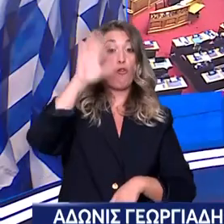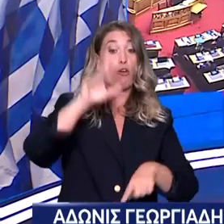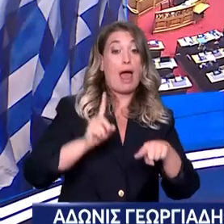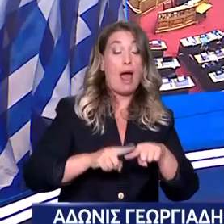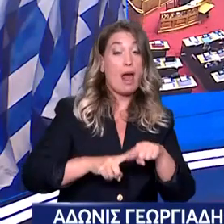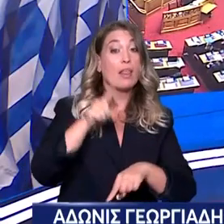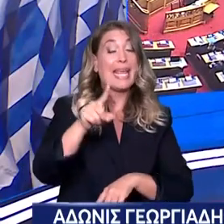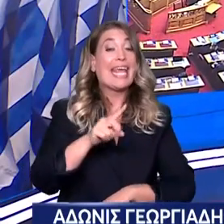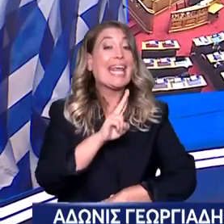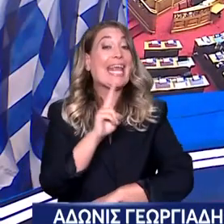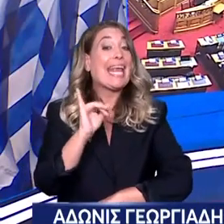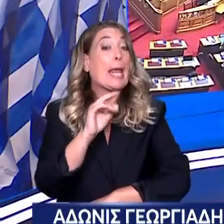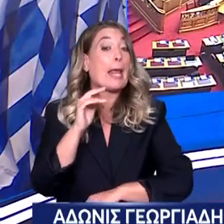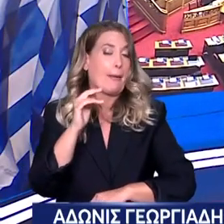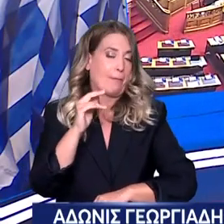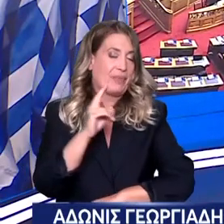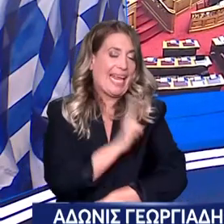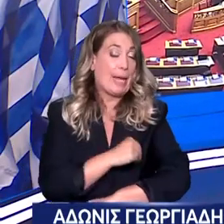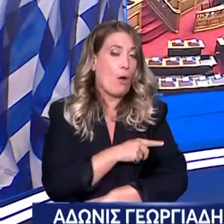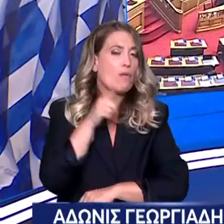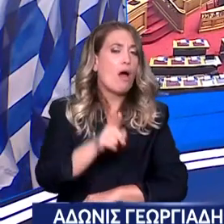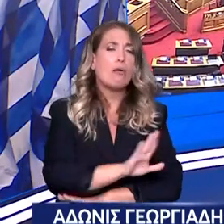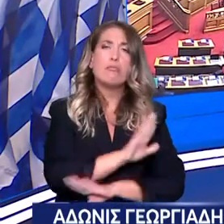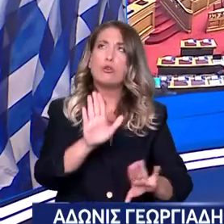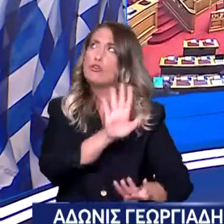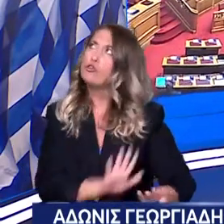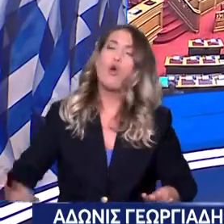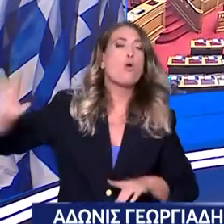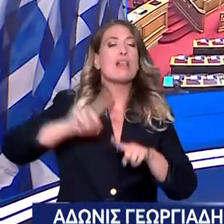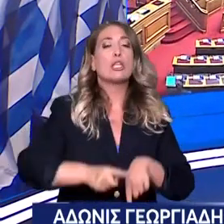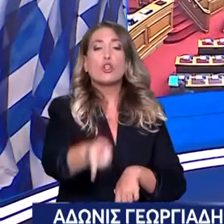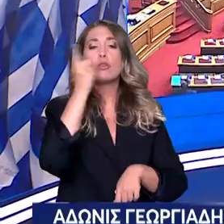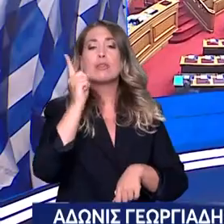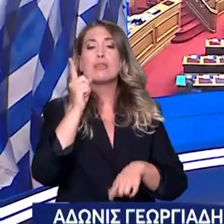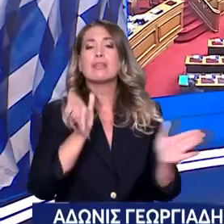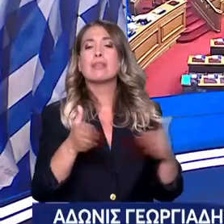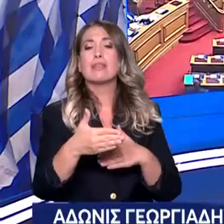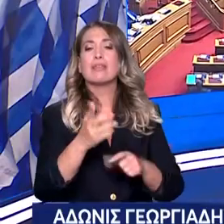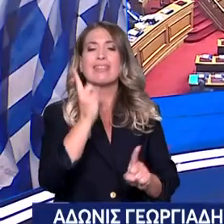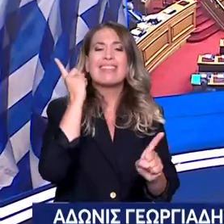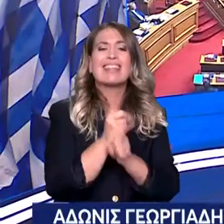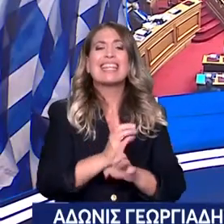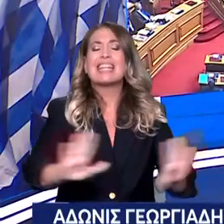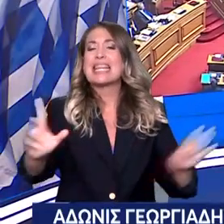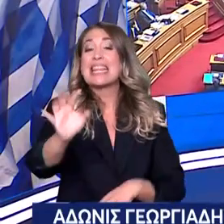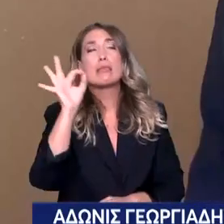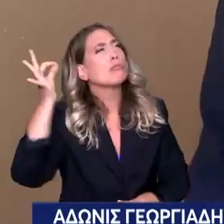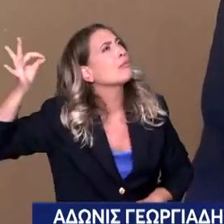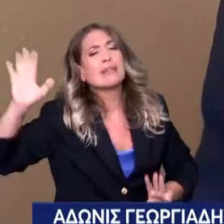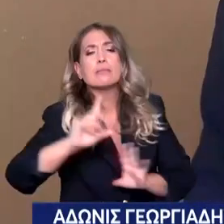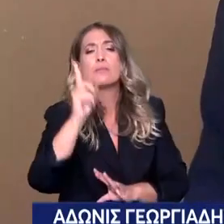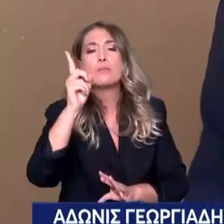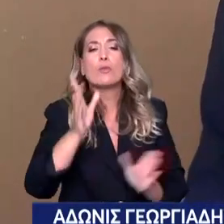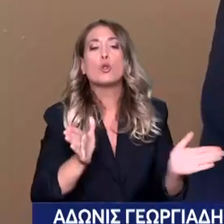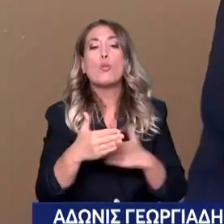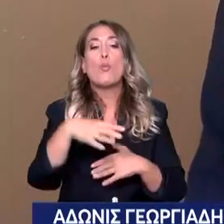Ιπποκράτειο την καλύτερη μονάδα για το Μελάνο μας στην Ελλάδα by far, state of the art την καλύτερη μονάδα για το Μελάνο